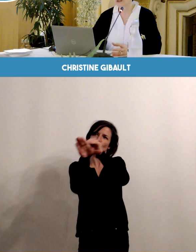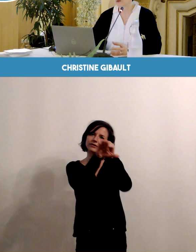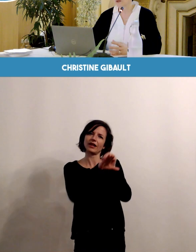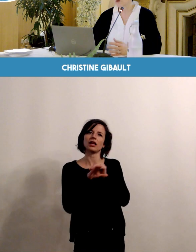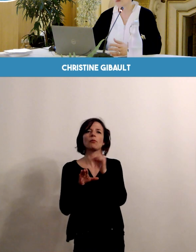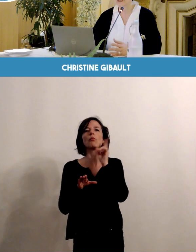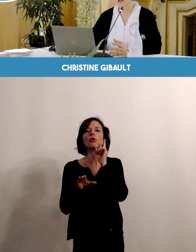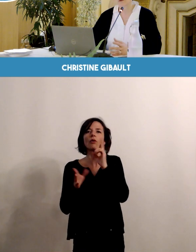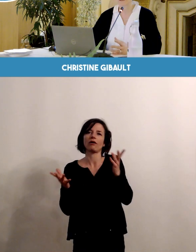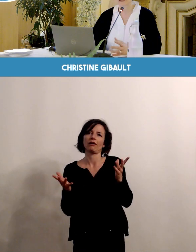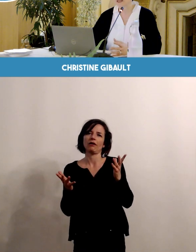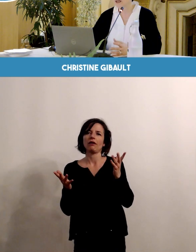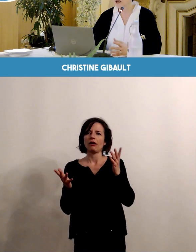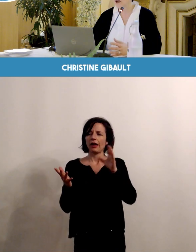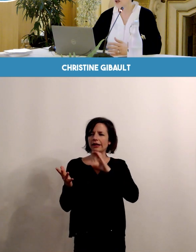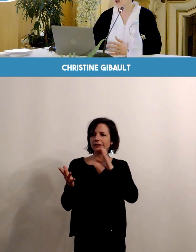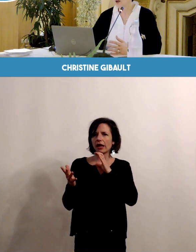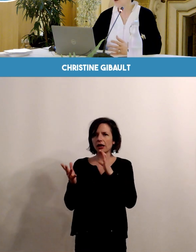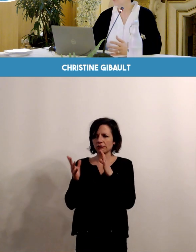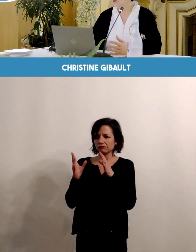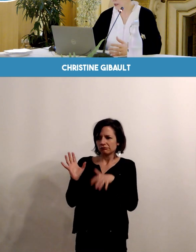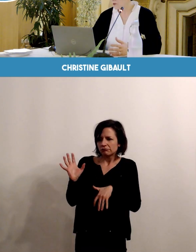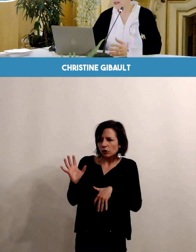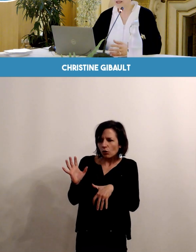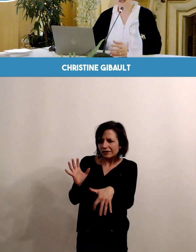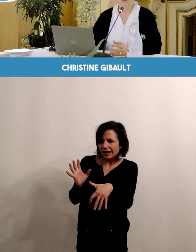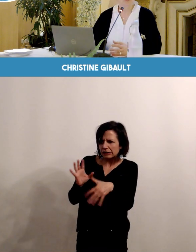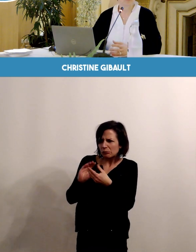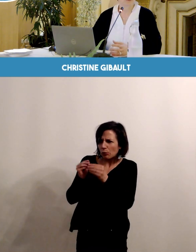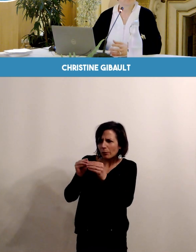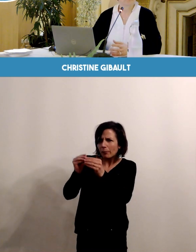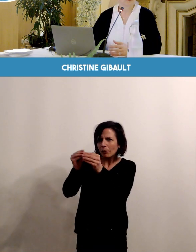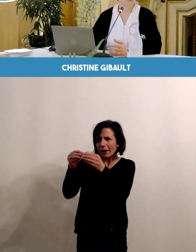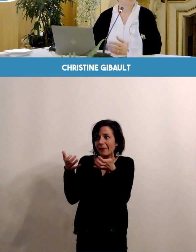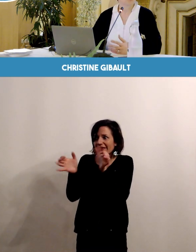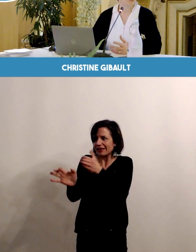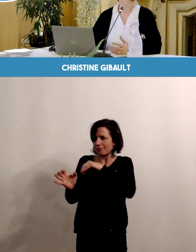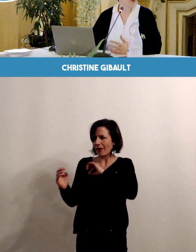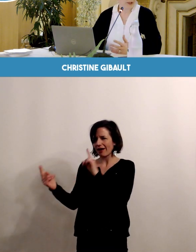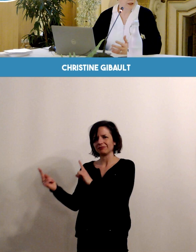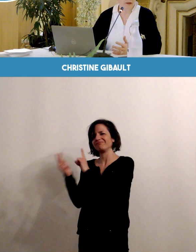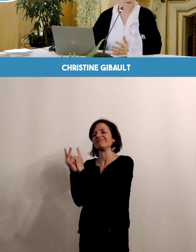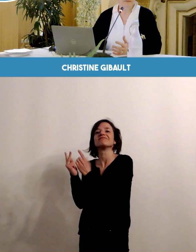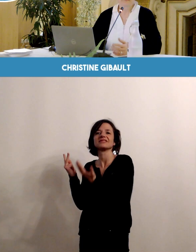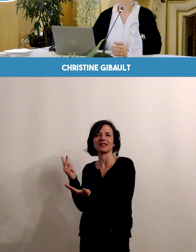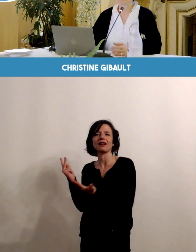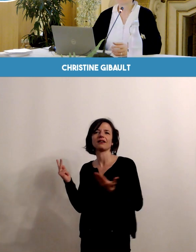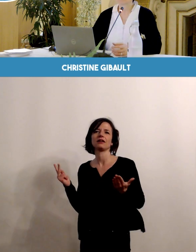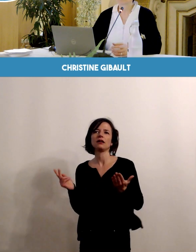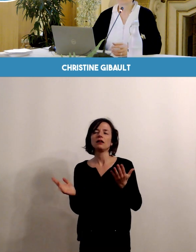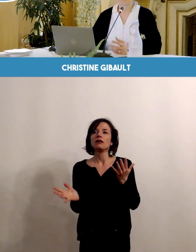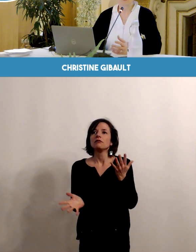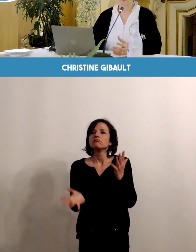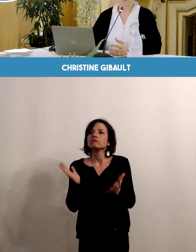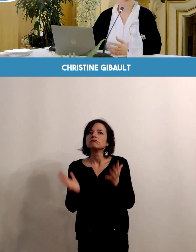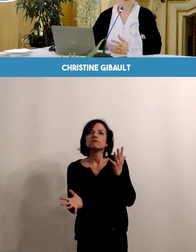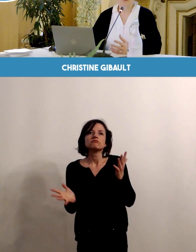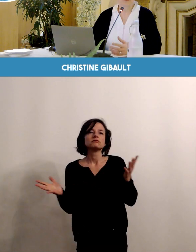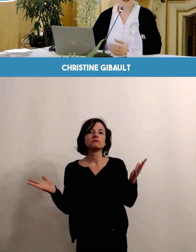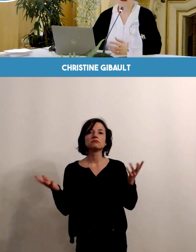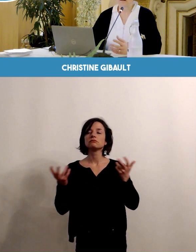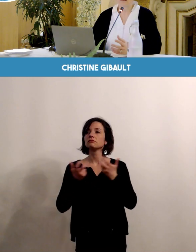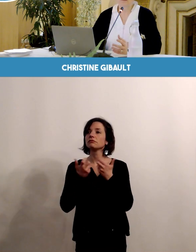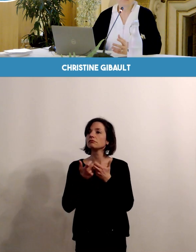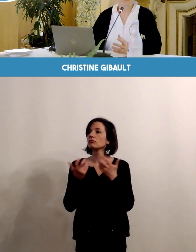'apparition d'éventuelles complications obstétricales pendant la grossesse et l'accouchement. Il se peut peut-être que vous ayez